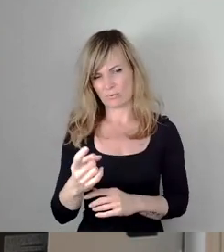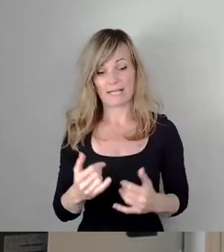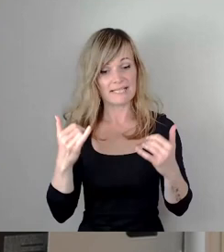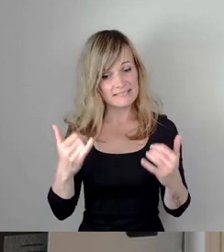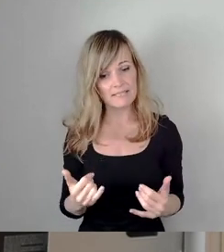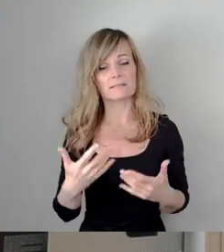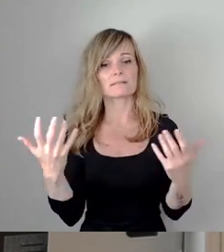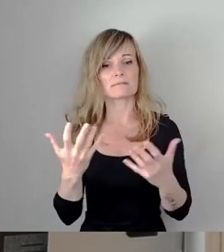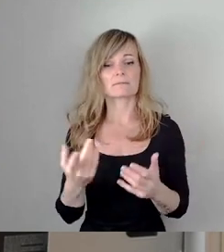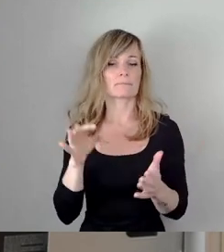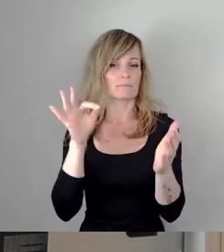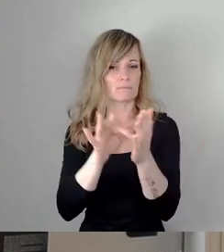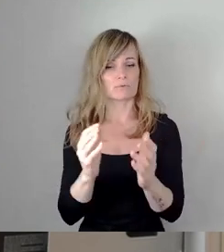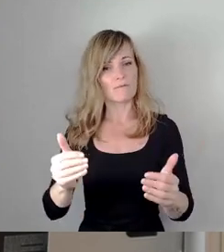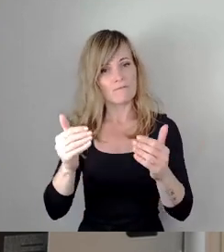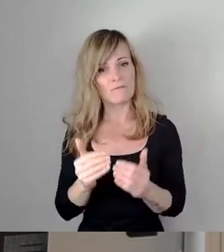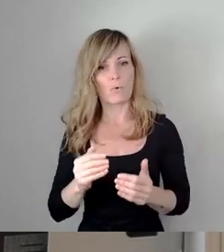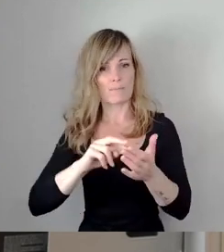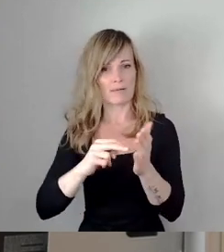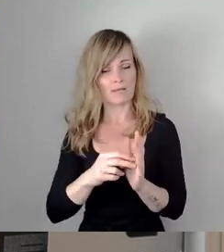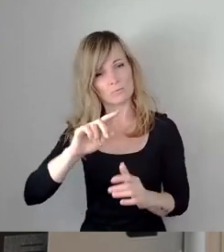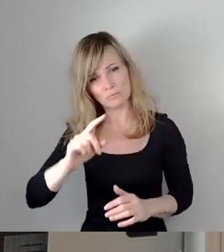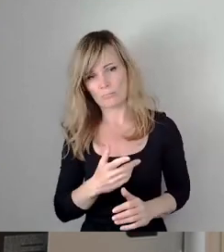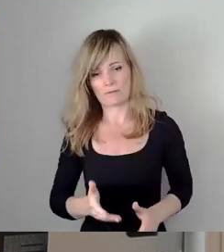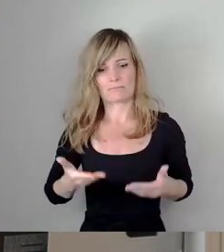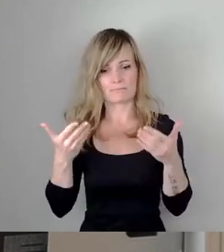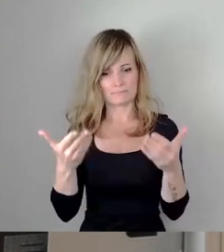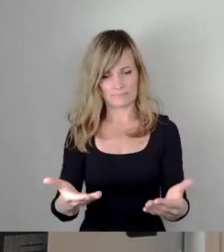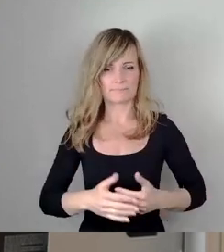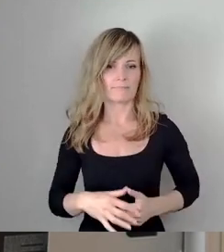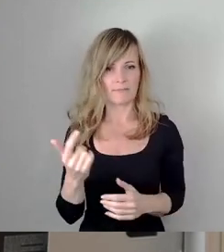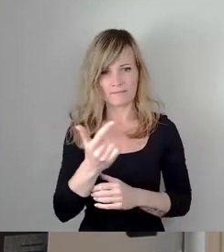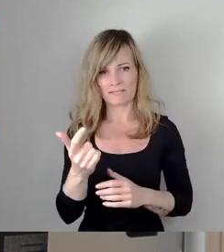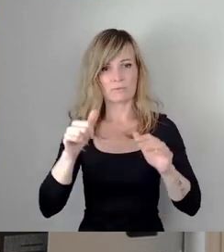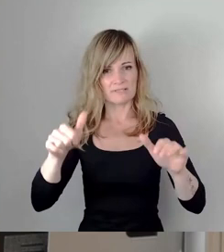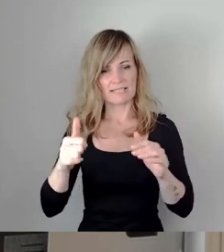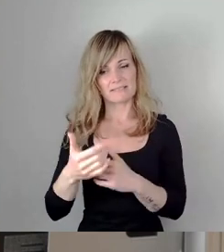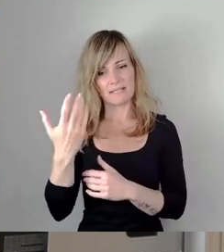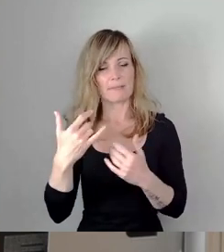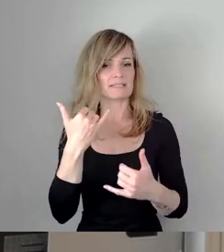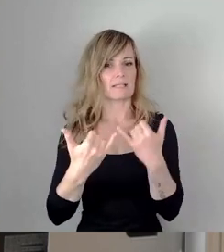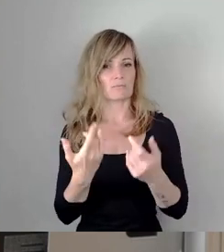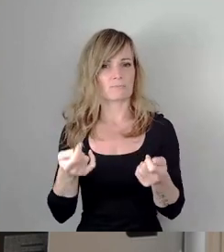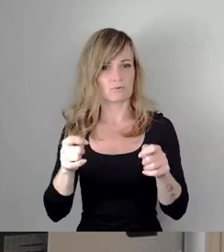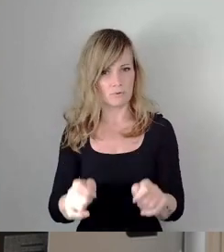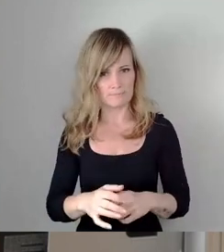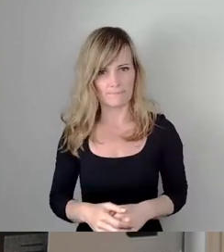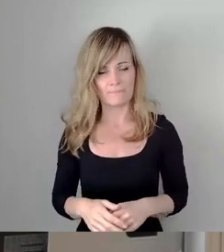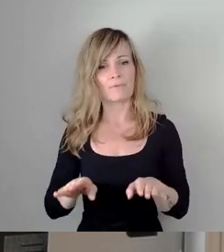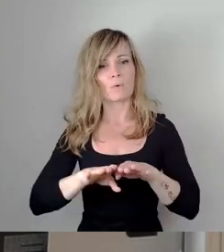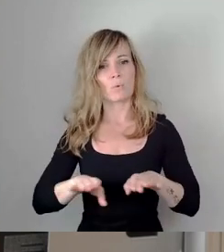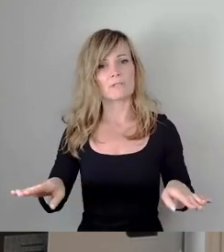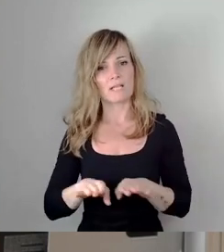wo wir eine Vorplanung nochmal auf dem Tisch haben, die 2016 im Januar beschlossen wurde. Die Grundlagen stammen von vor